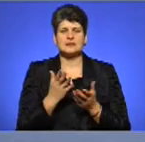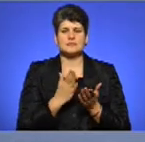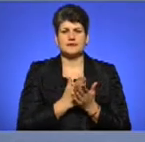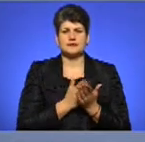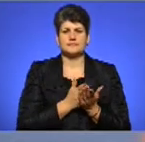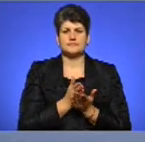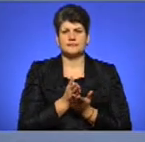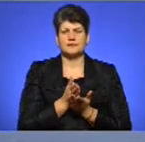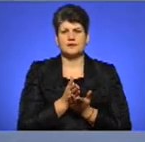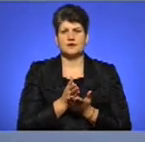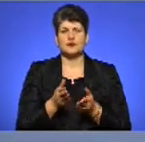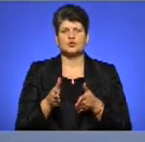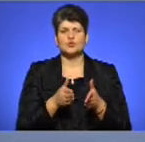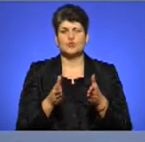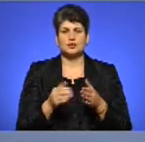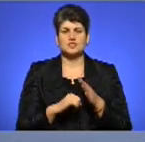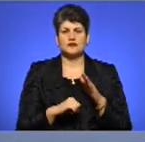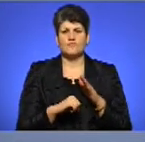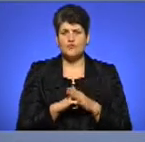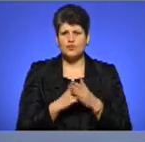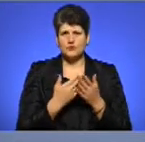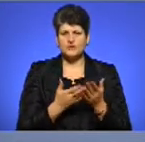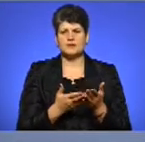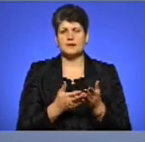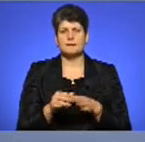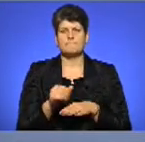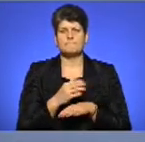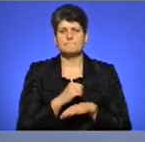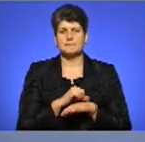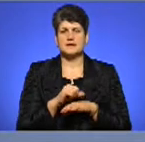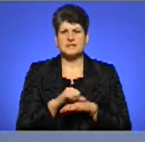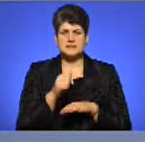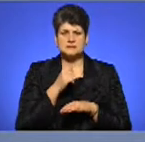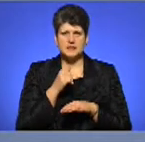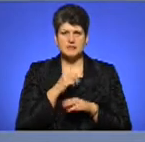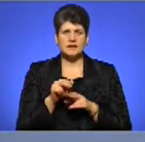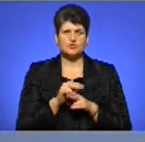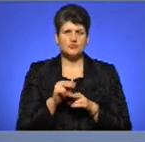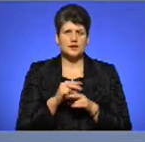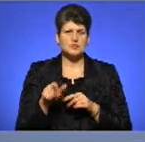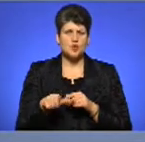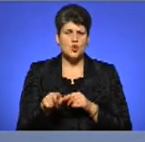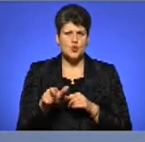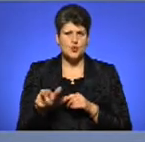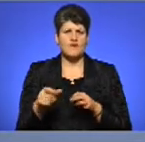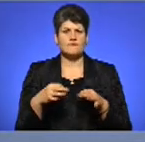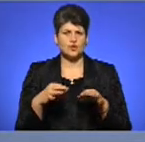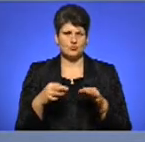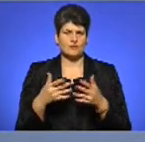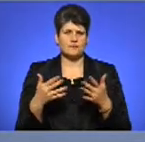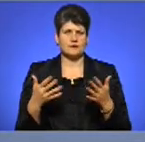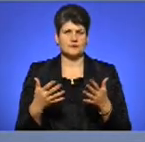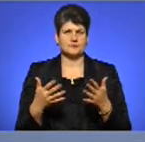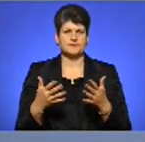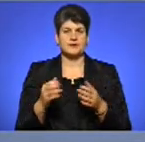в дорожній фонд, ми мали митний експеримент, яким ремонтувався дороги, тобто, автомобілі, так, ми, давайте,